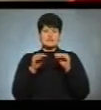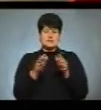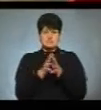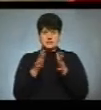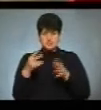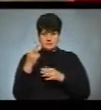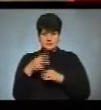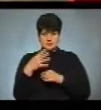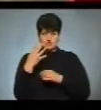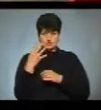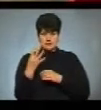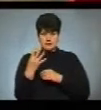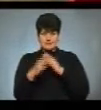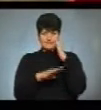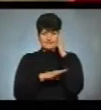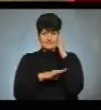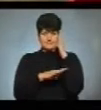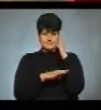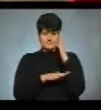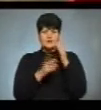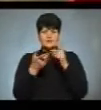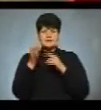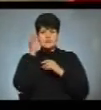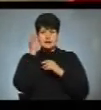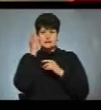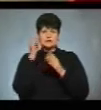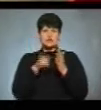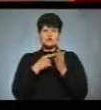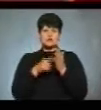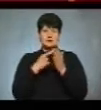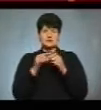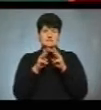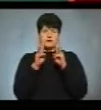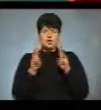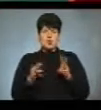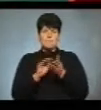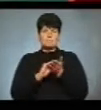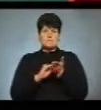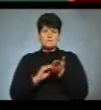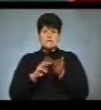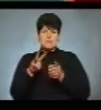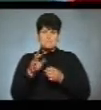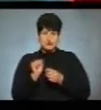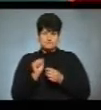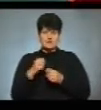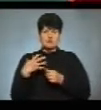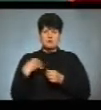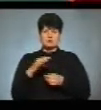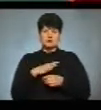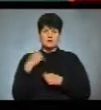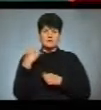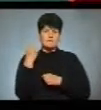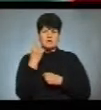24 деревних рослини, які згадуються на сторінках Святого письма. Львів'яни стали переможцями